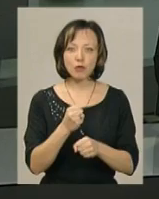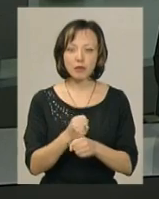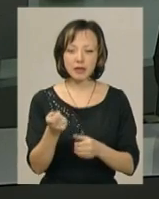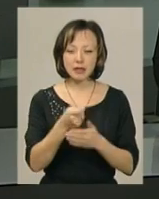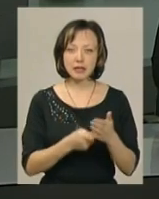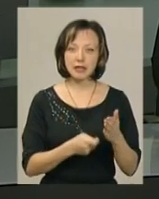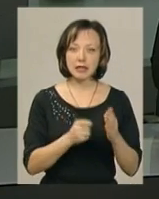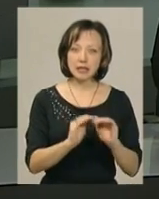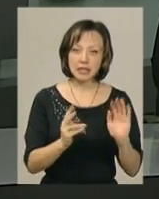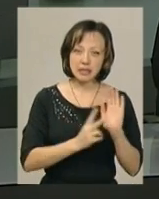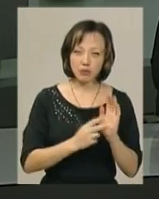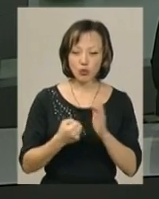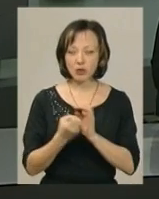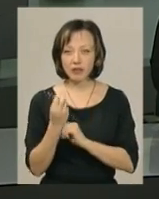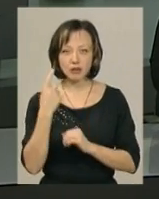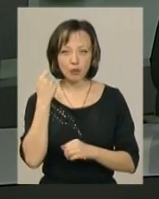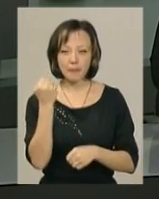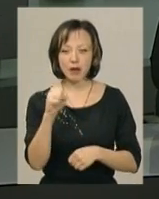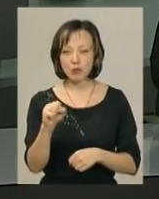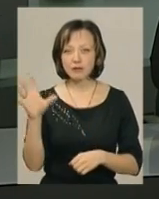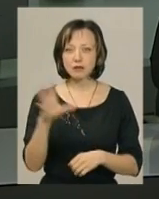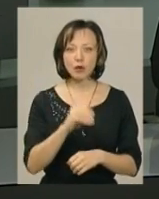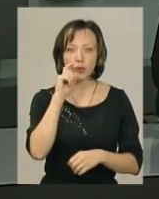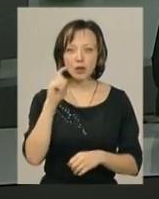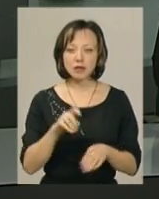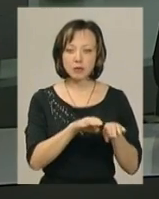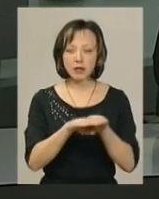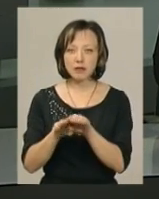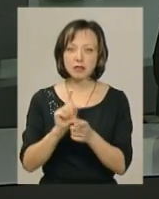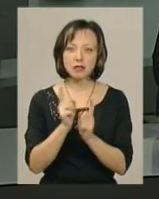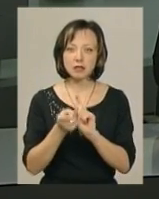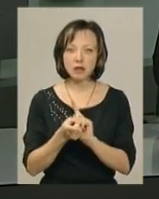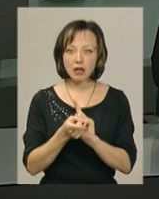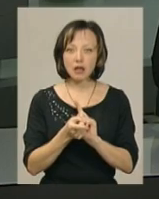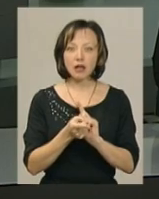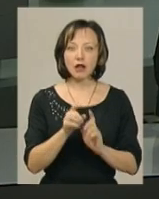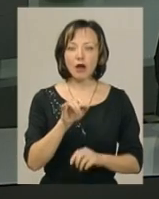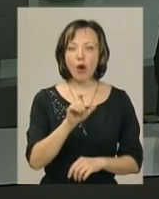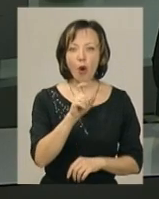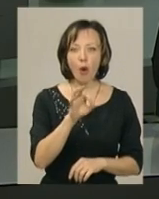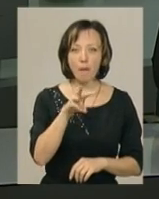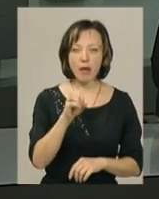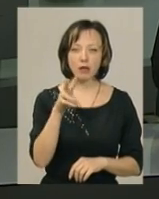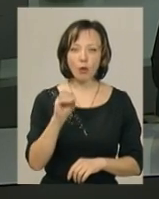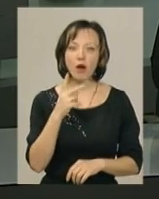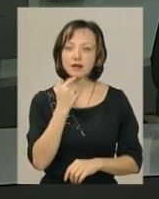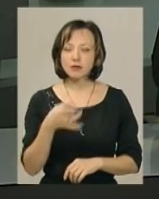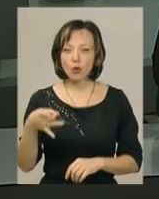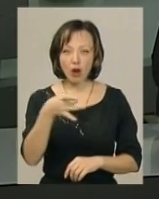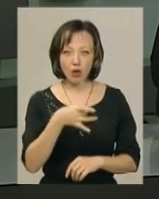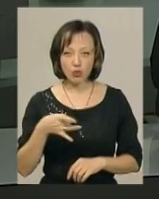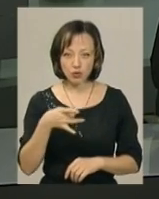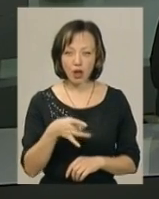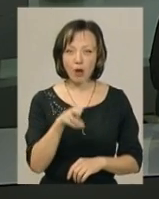віком від 7 до 12 років. Переможцями на всеукраїнському рівні стали Уляна Хоменко з селища Антоніни Красилівського району,